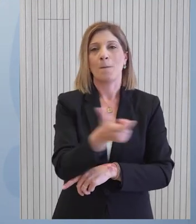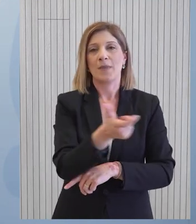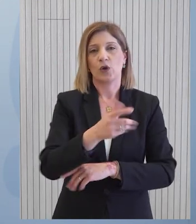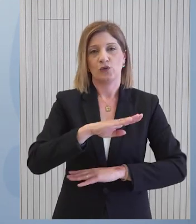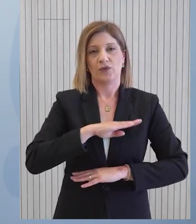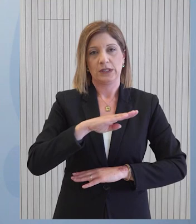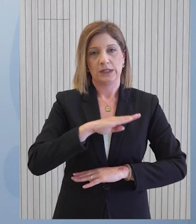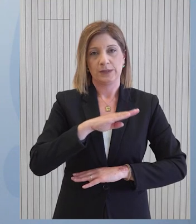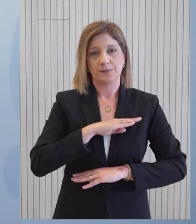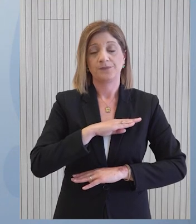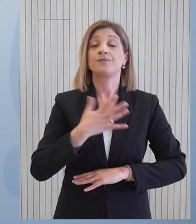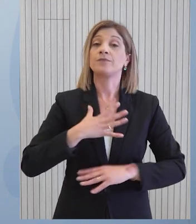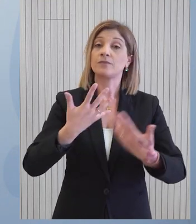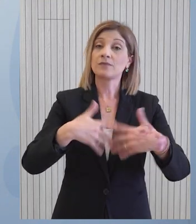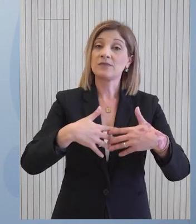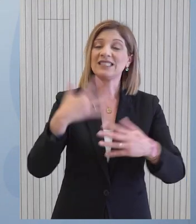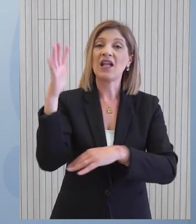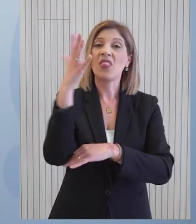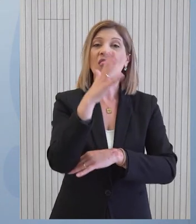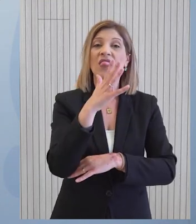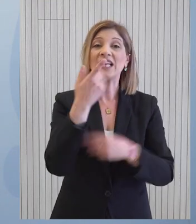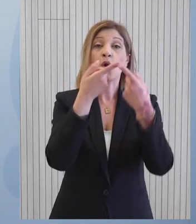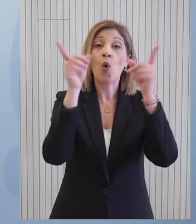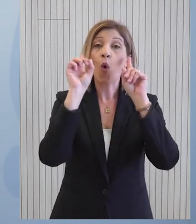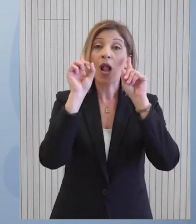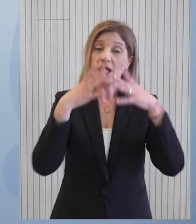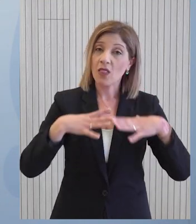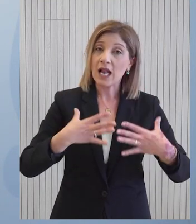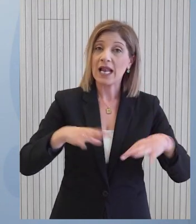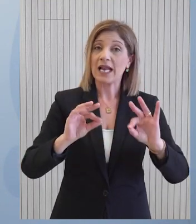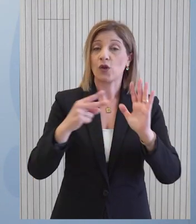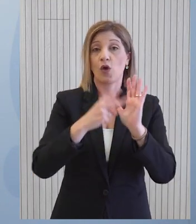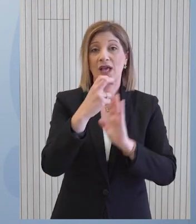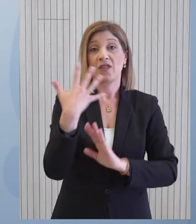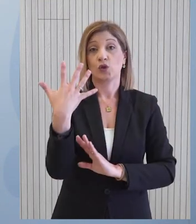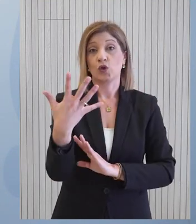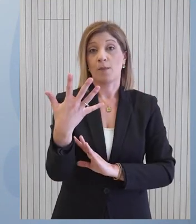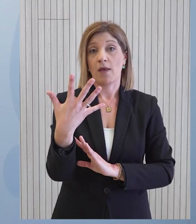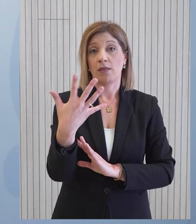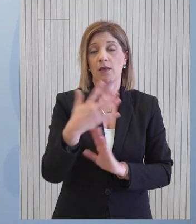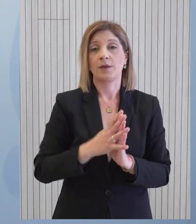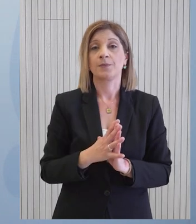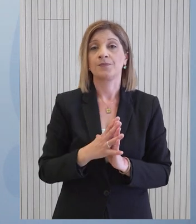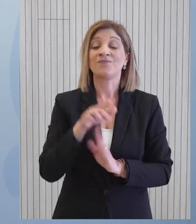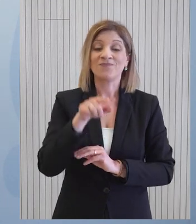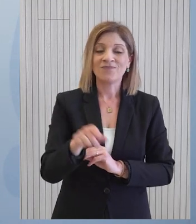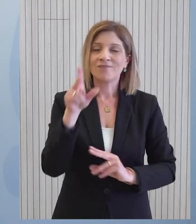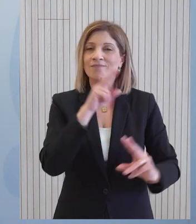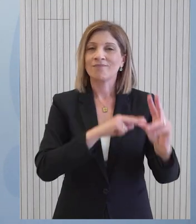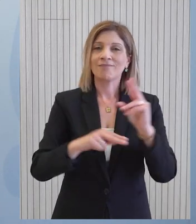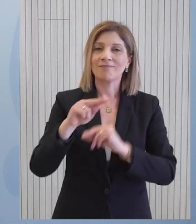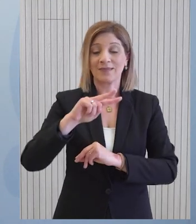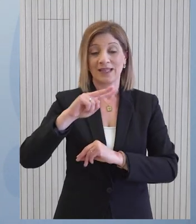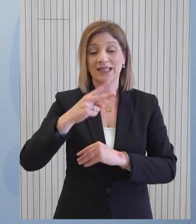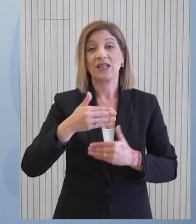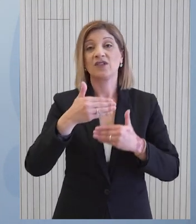Φρουρά. Επαναλειτουργία του Δασικού Κολεγίου από 1η-1η του 2025. Στα πλαίσια ελοποίησης της